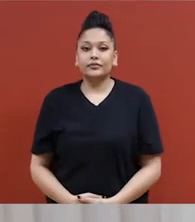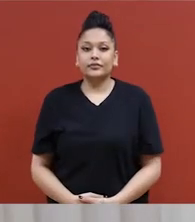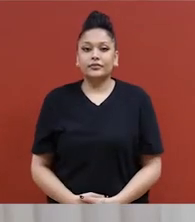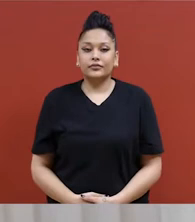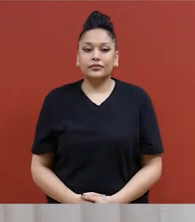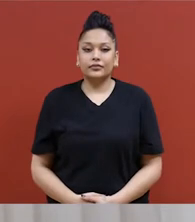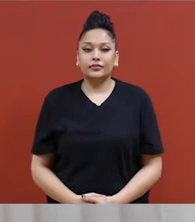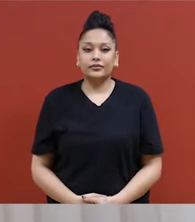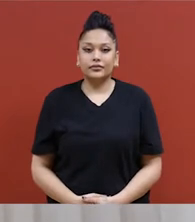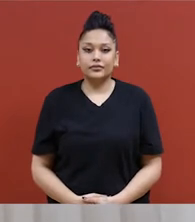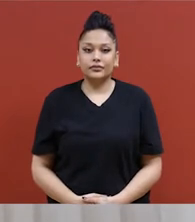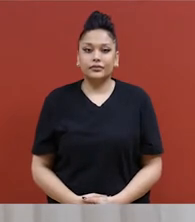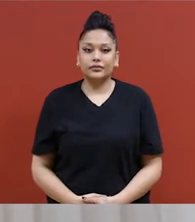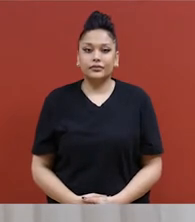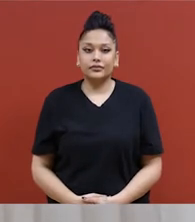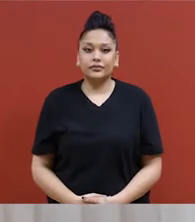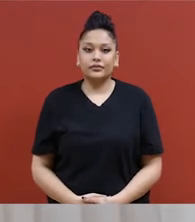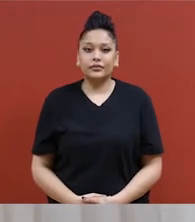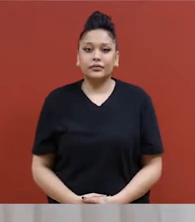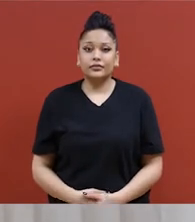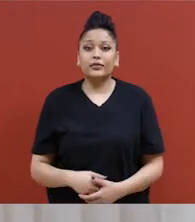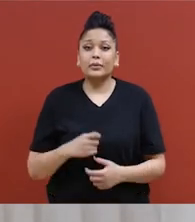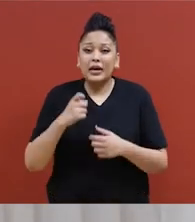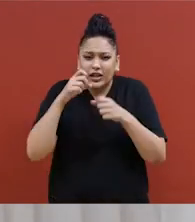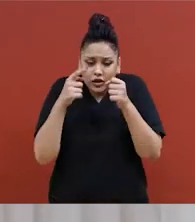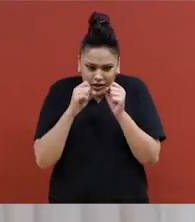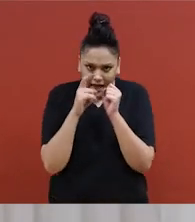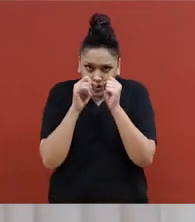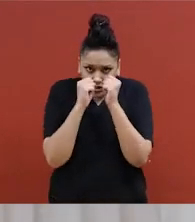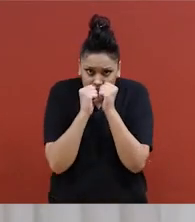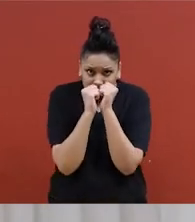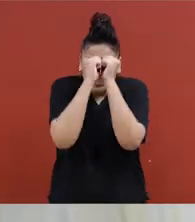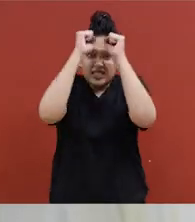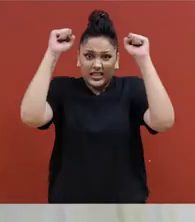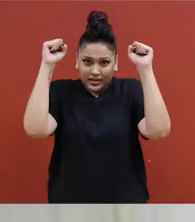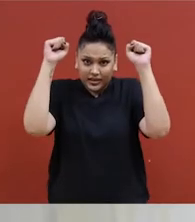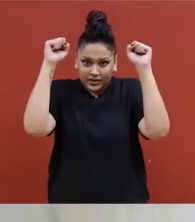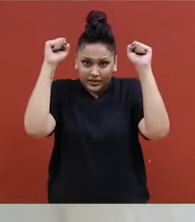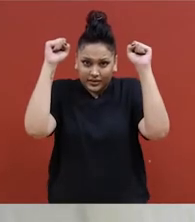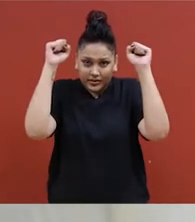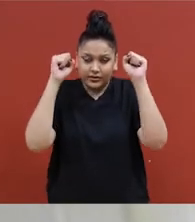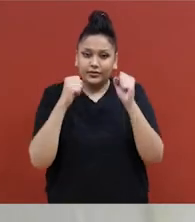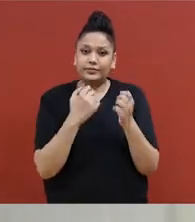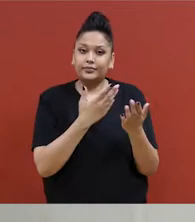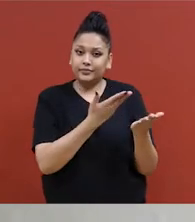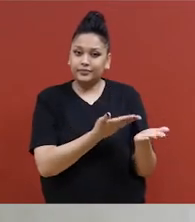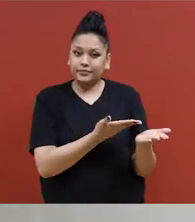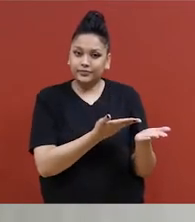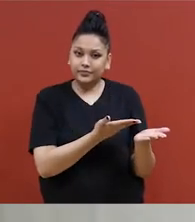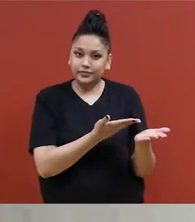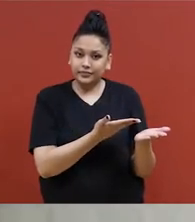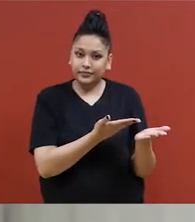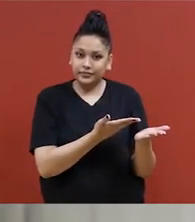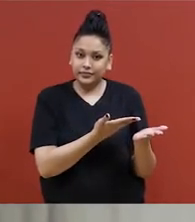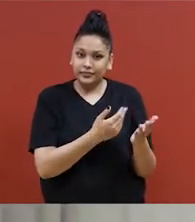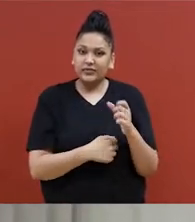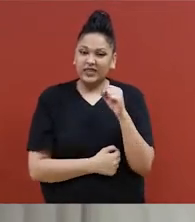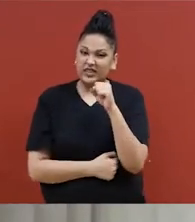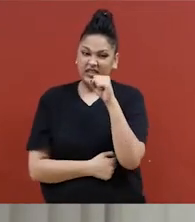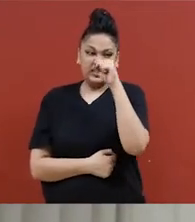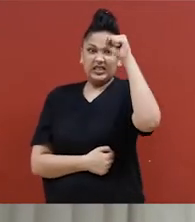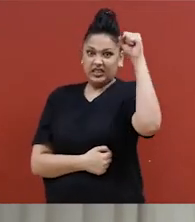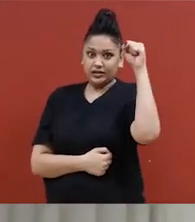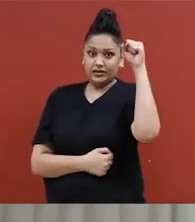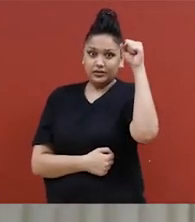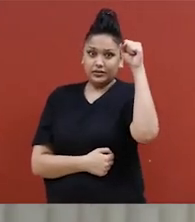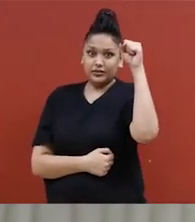Je projette le bras en diagonale vers le haut, mon bicep près de mon oreille. Cette main a été dégagée. Cette main